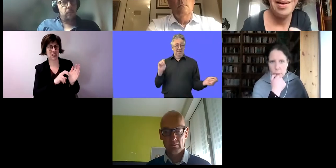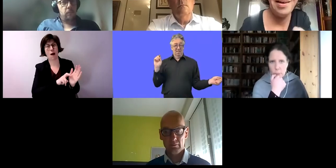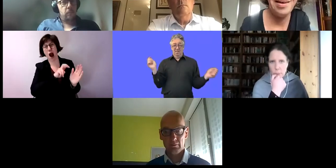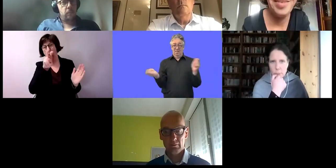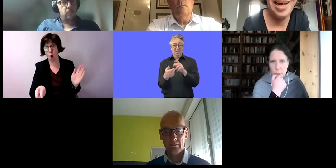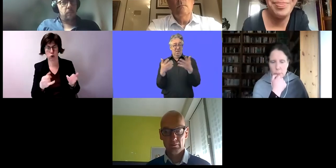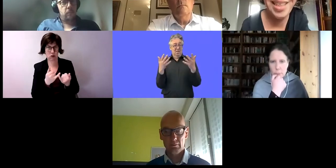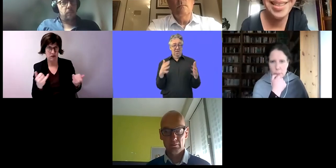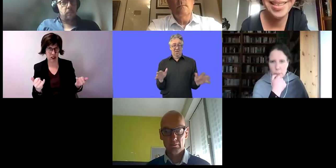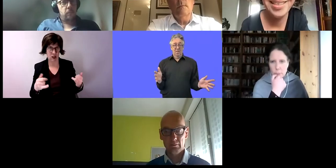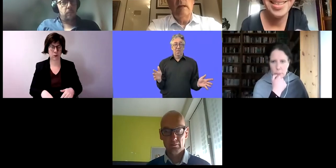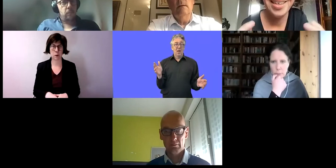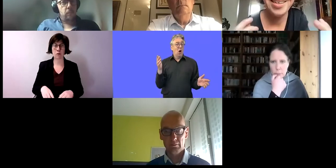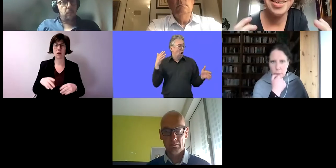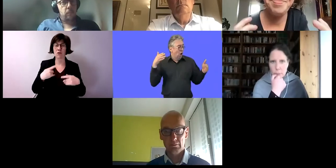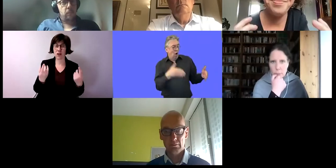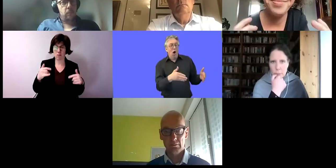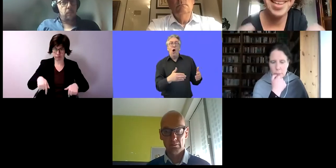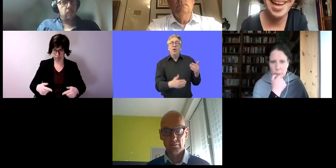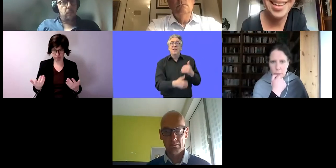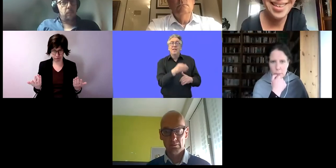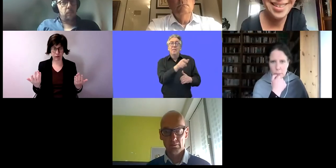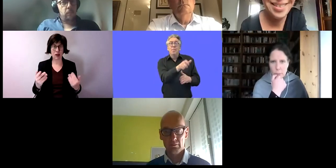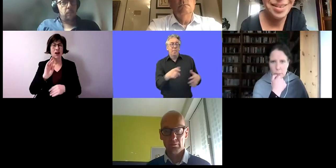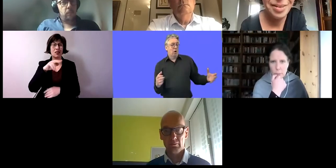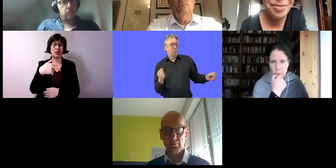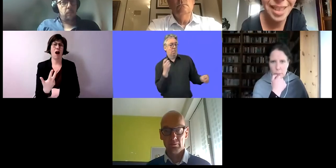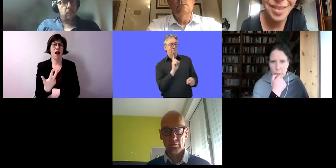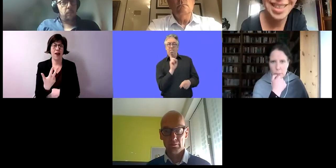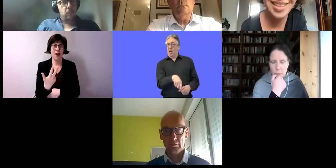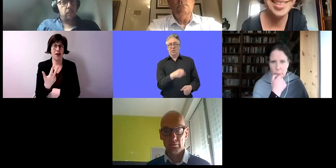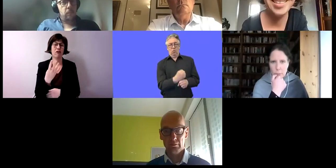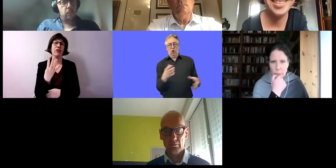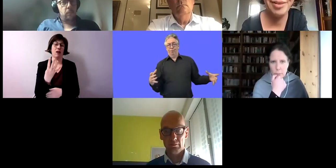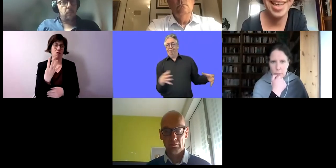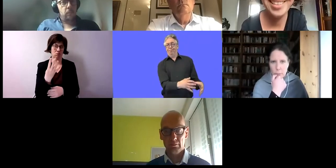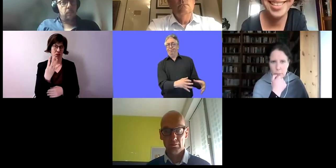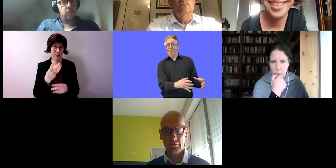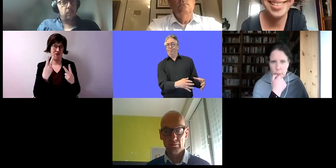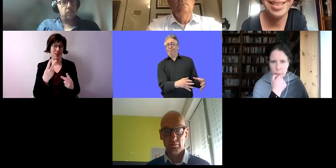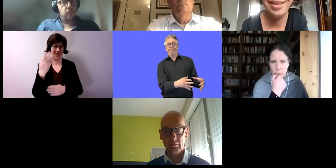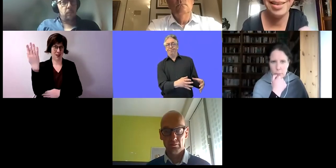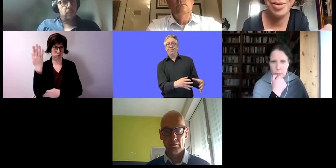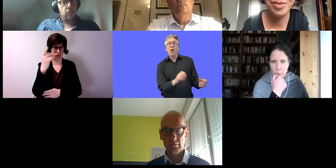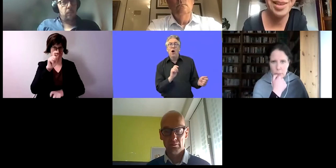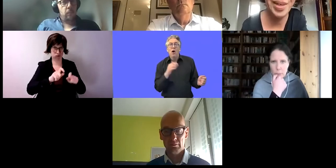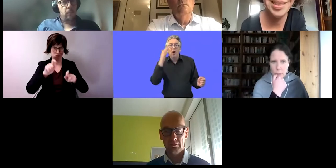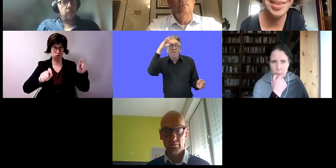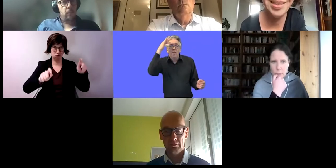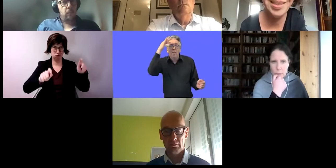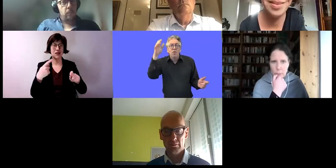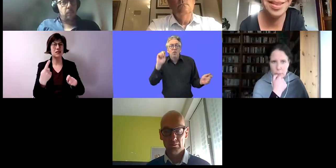Wir haben hier drei, vier wichtige Referentinnen, die ihre